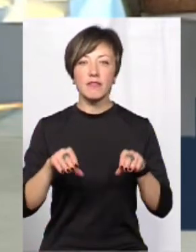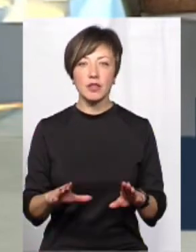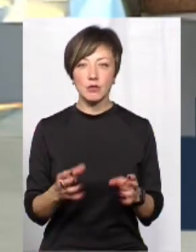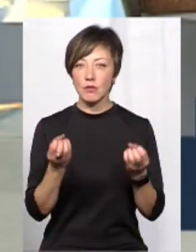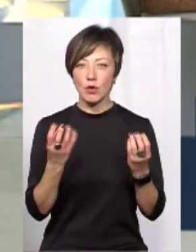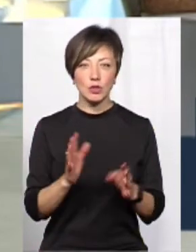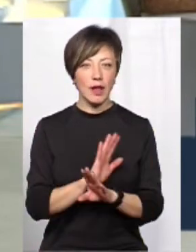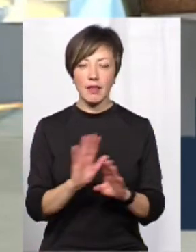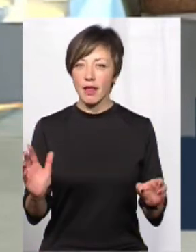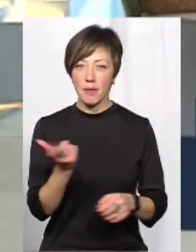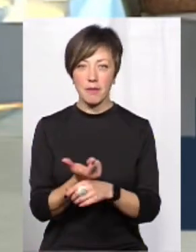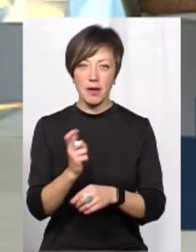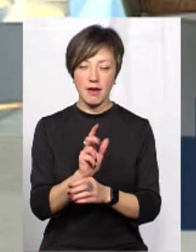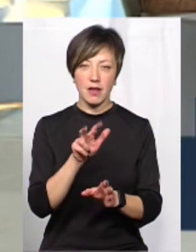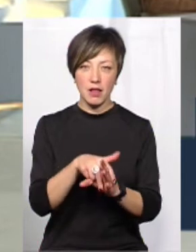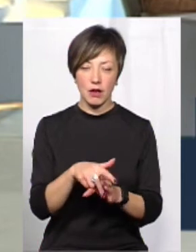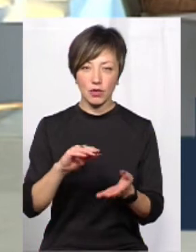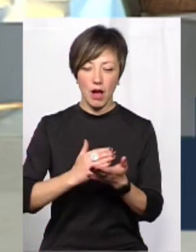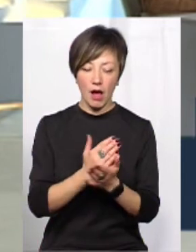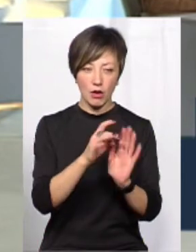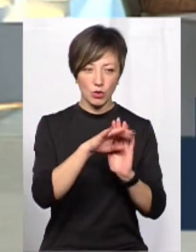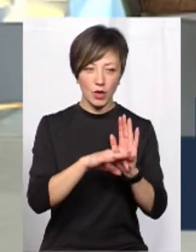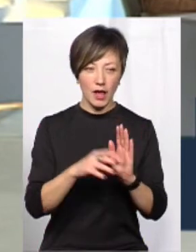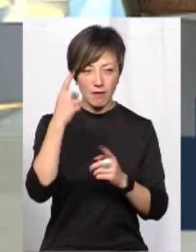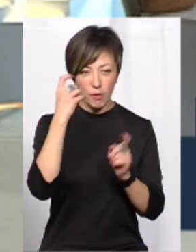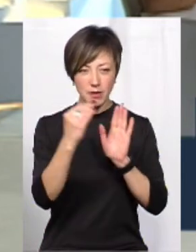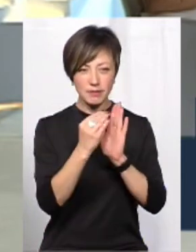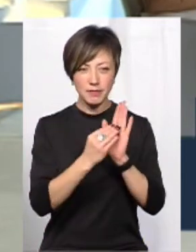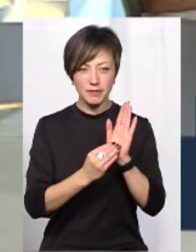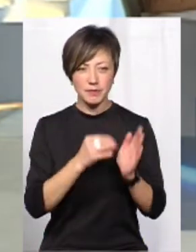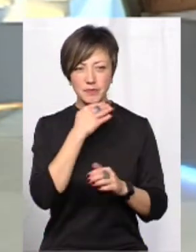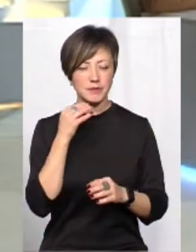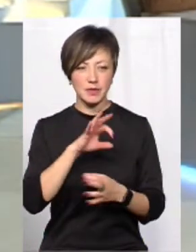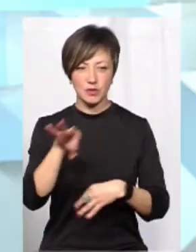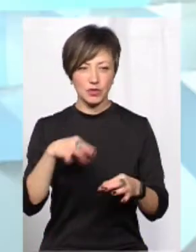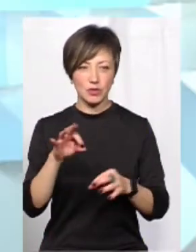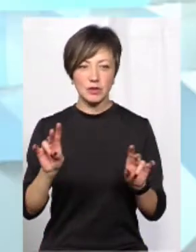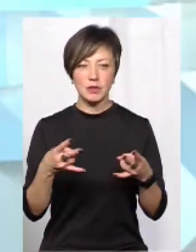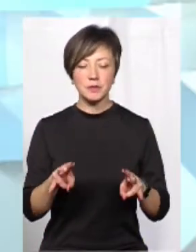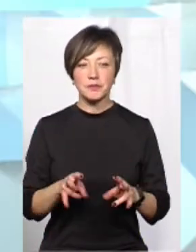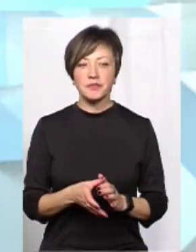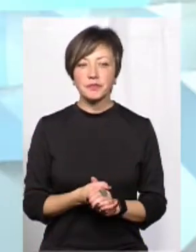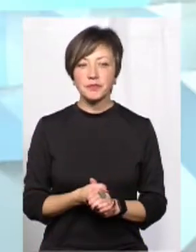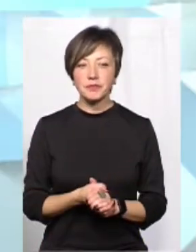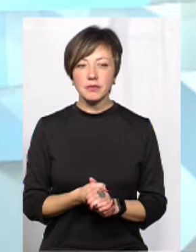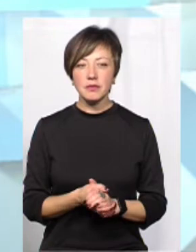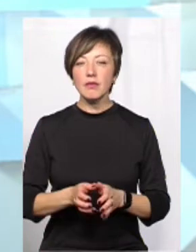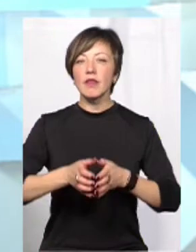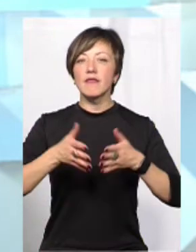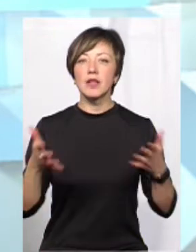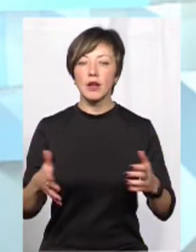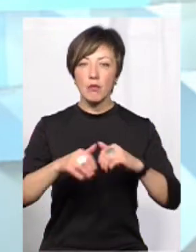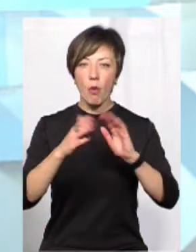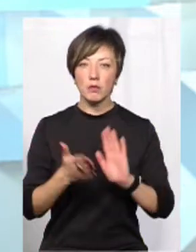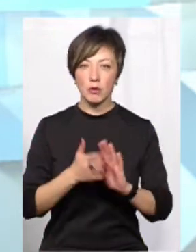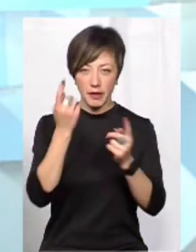просто не перевантажувати ту карту, ту інформацію, яка в нас є, точніше не зайву інформацію, а великим обсягом